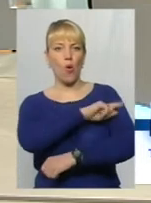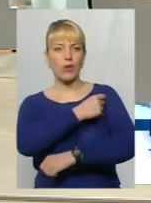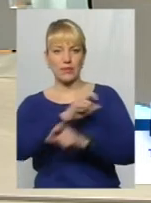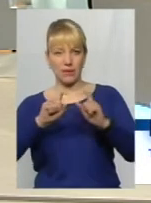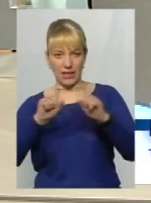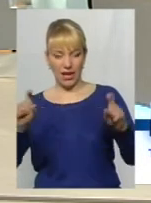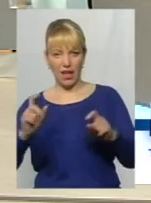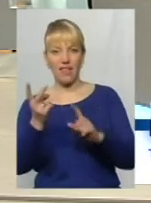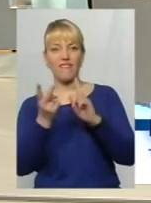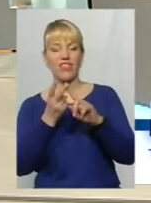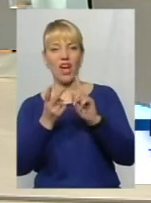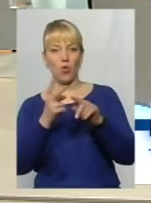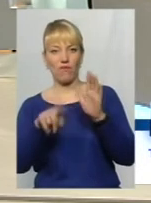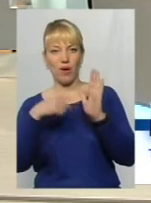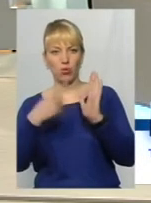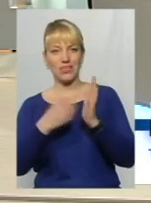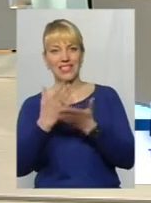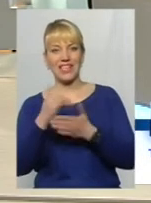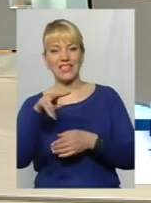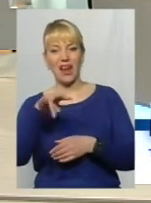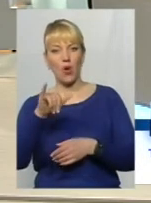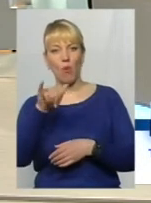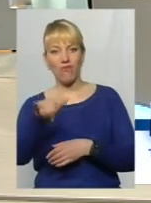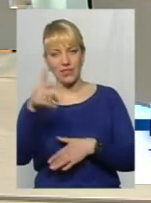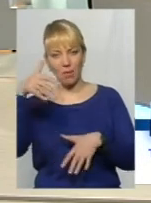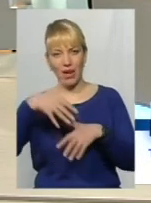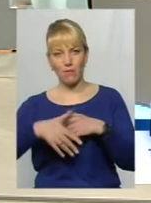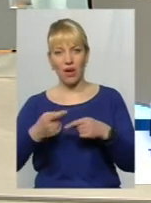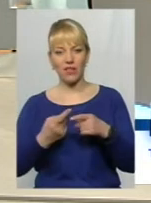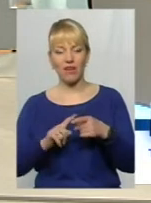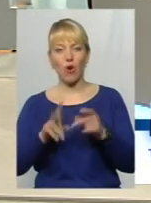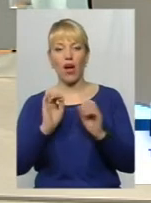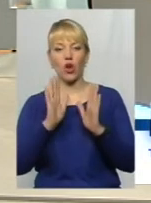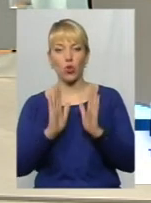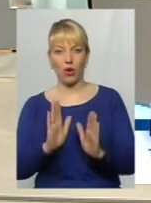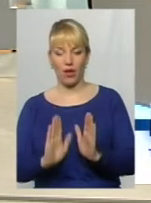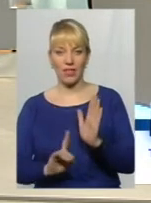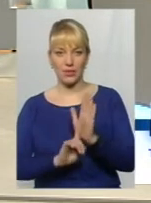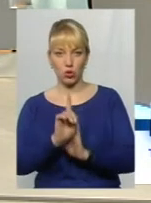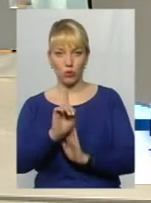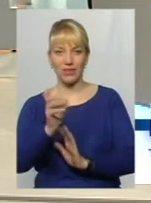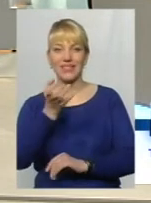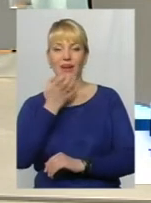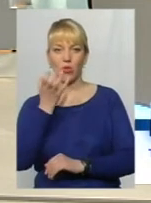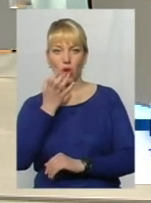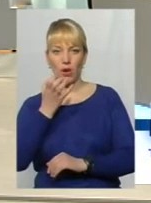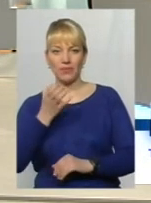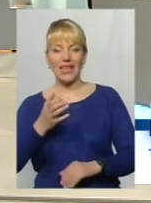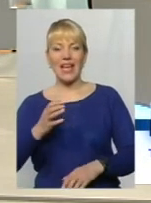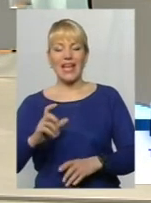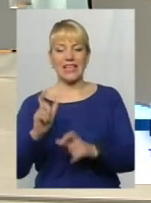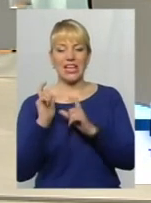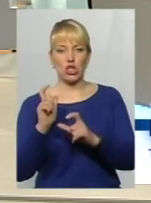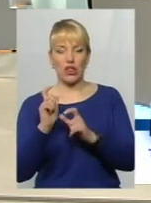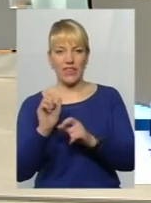питання. Є лише вас розуміння того, що як тільки наступить тепло, тежовесні фури